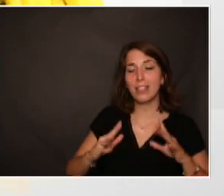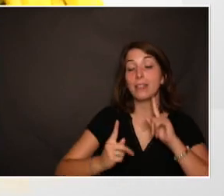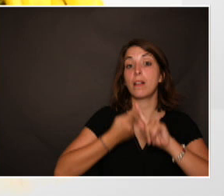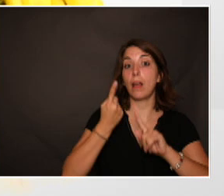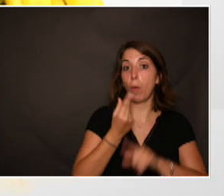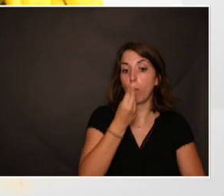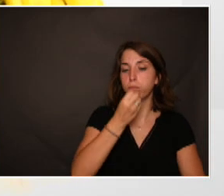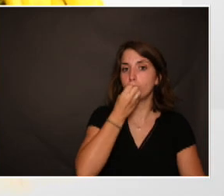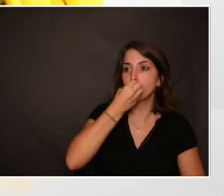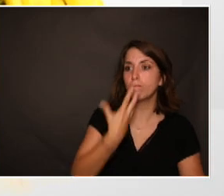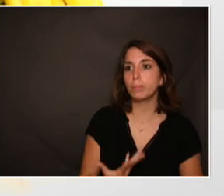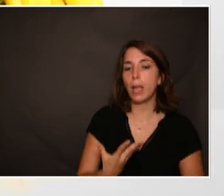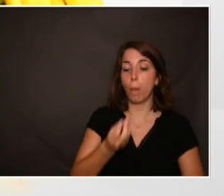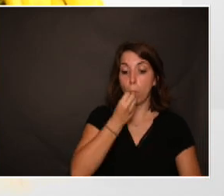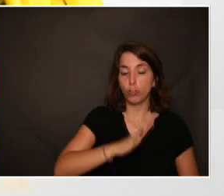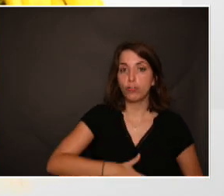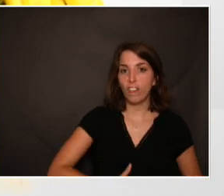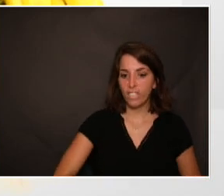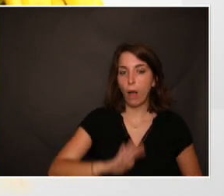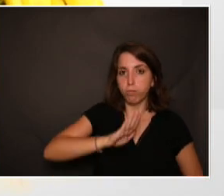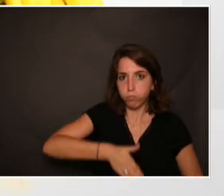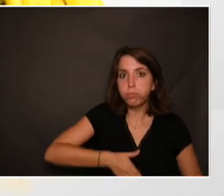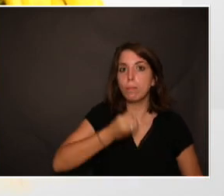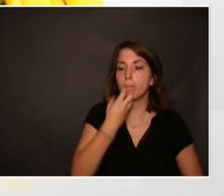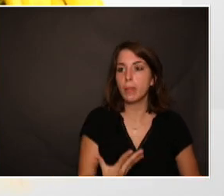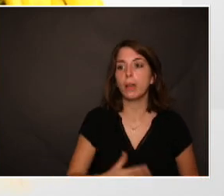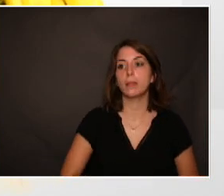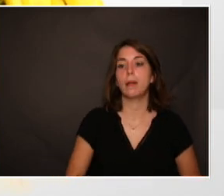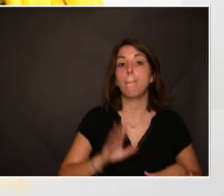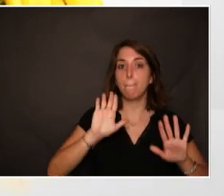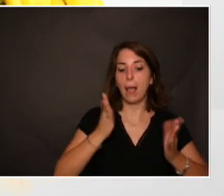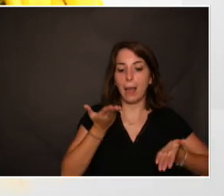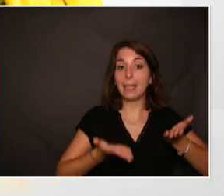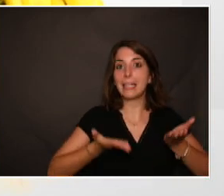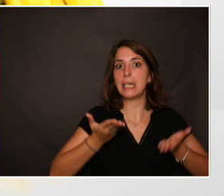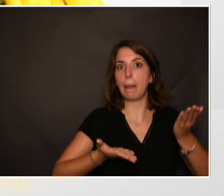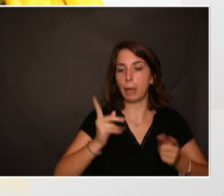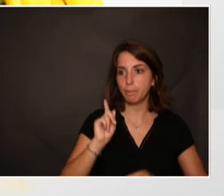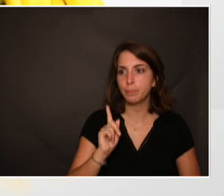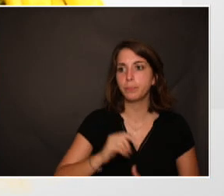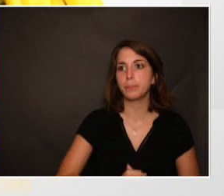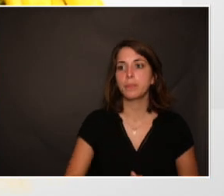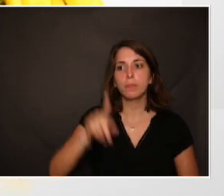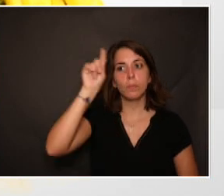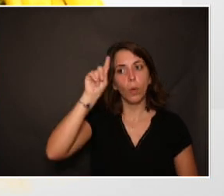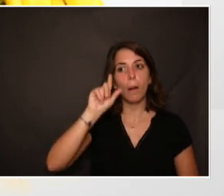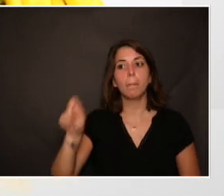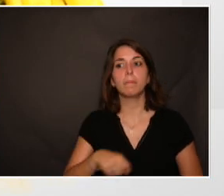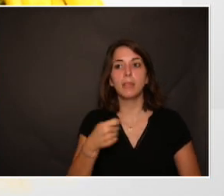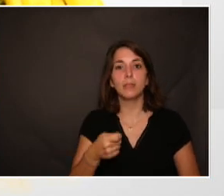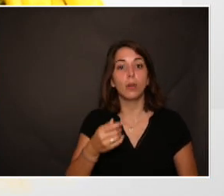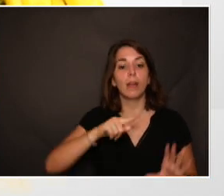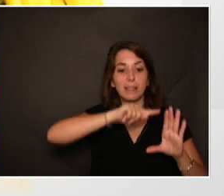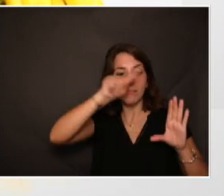état nutritionnel, de manger à sa faim, de manière variée et équilibrée. Parce qu'évidemment, au-delà de retentir en cercle